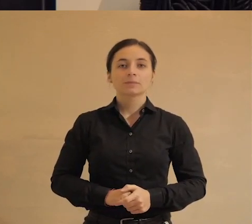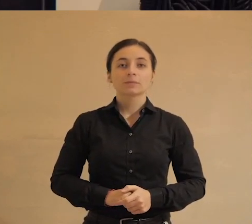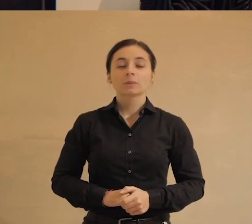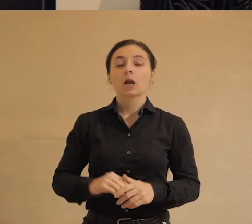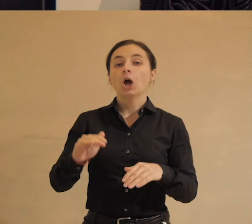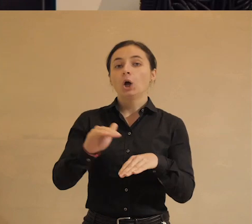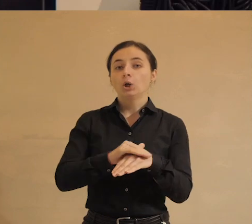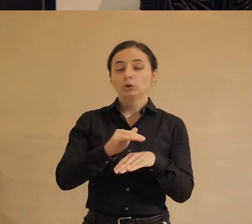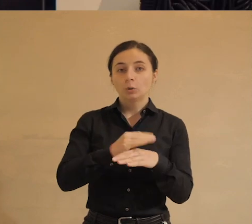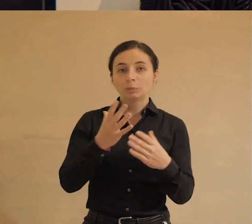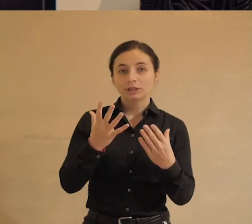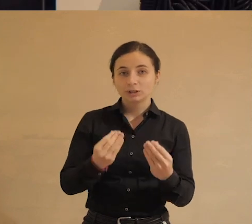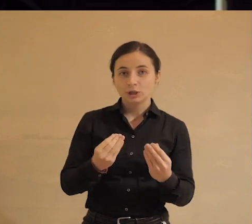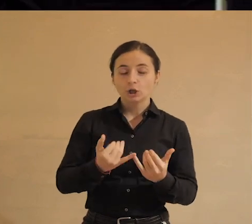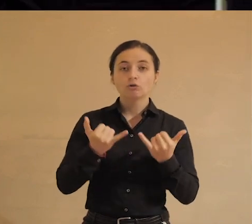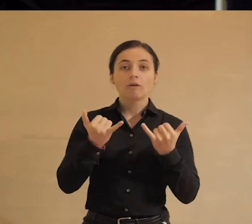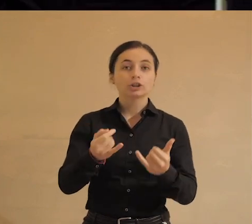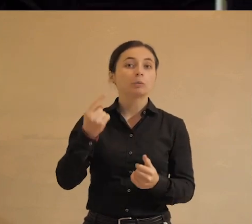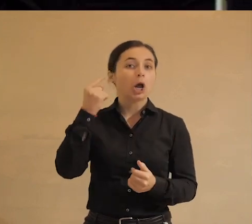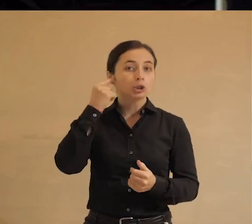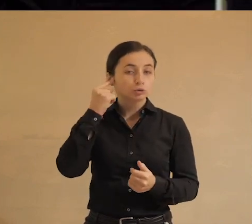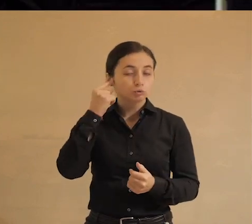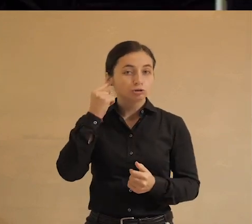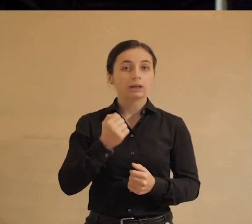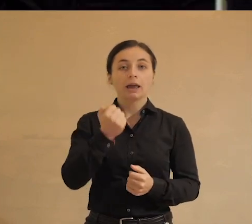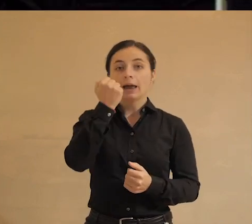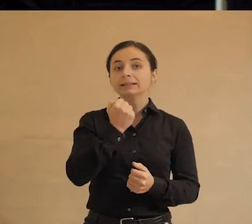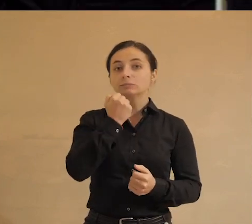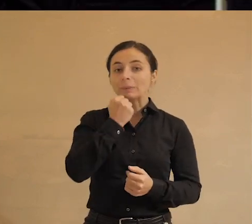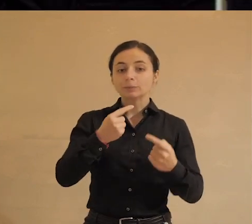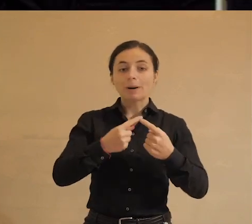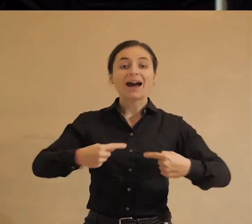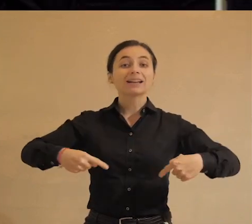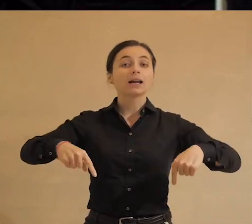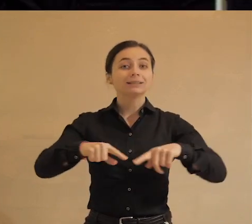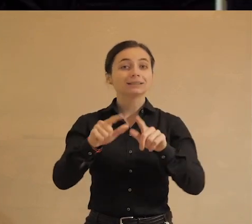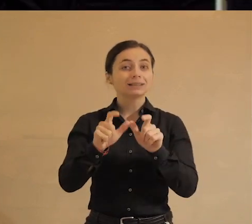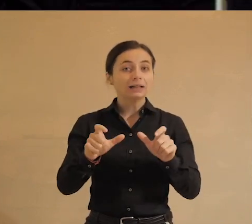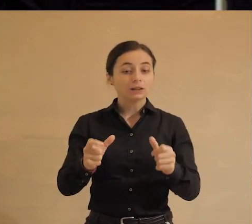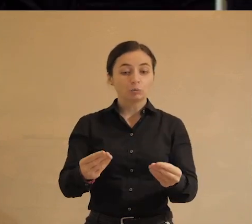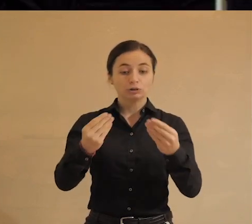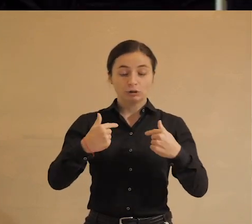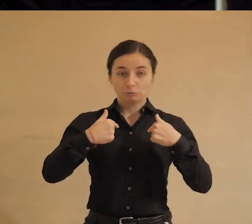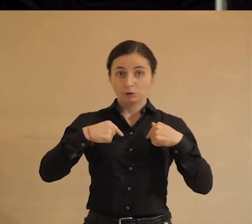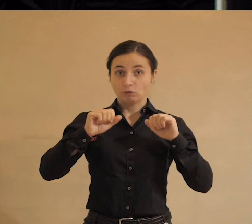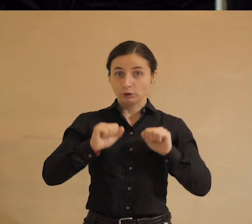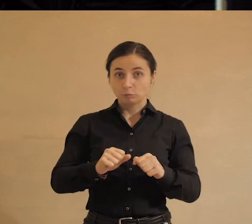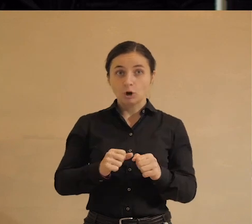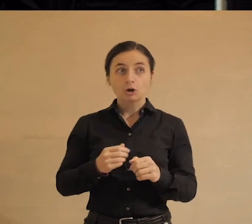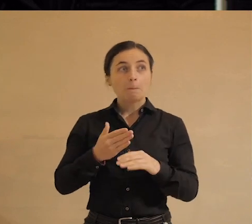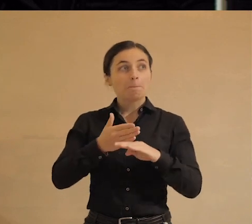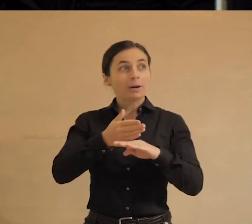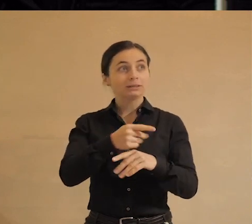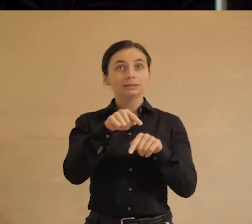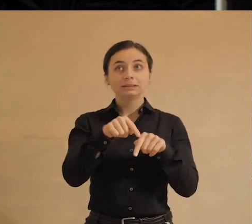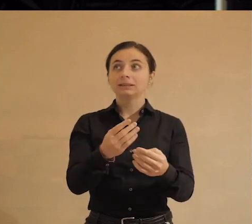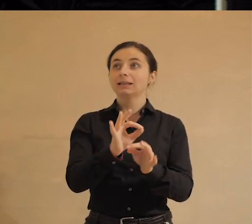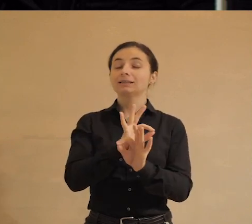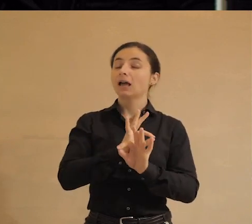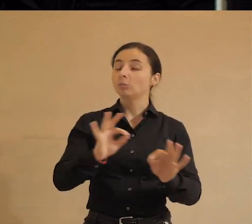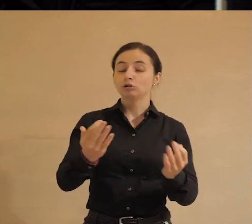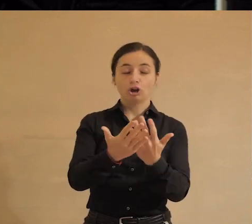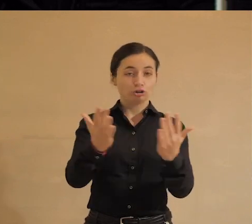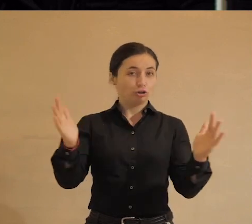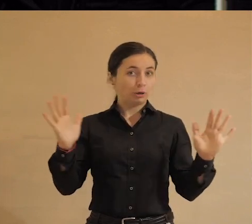Добрый день, уважаемые слушатели. Спасибо организаторам, давшим мне возможность посетить это замечательное пространство.